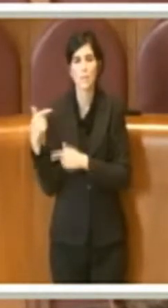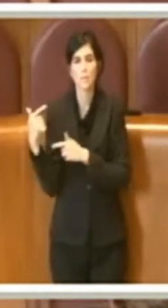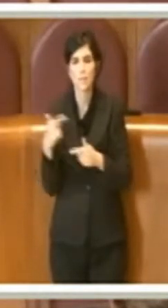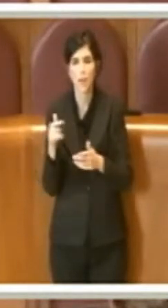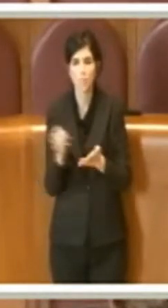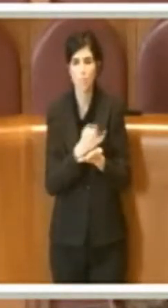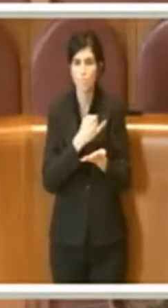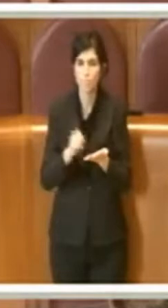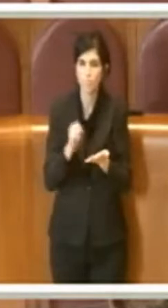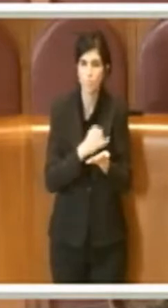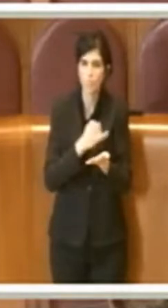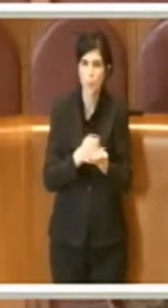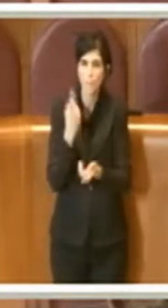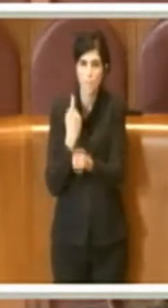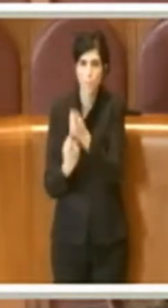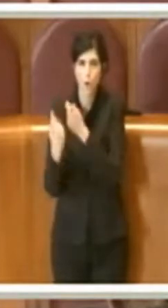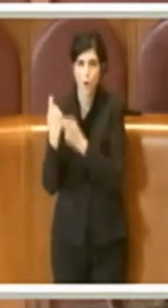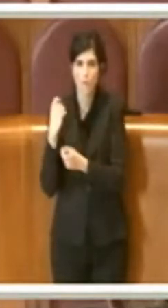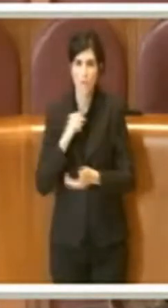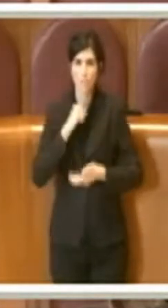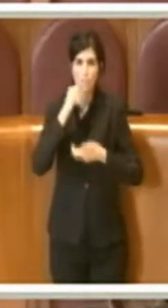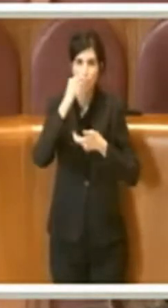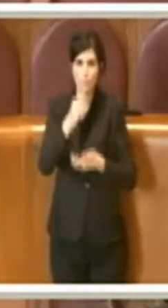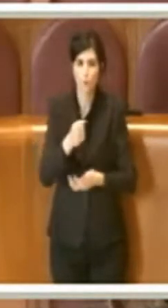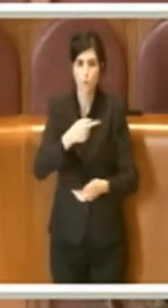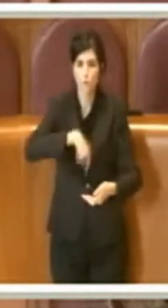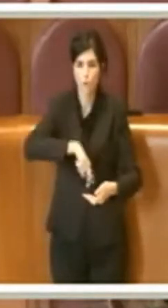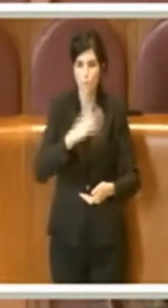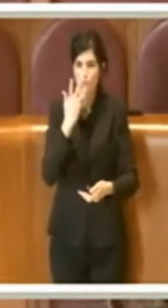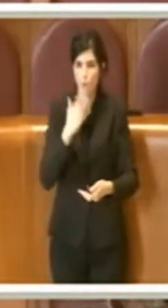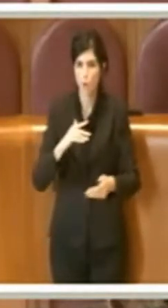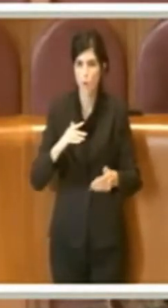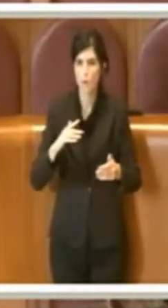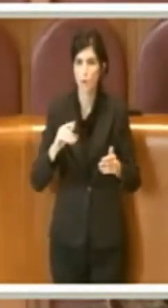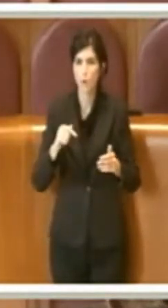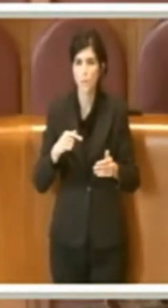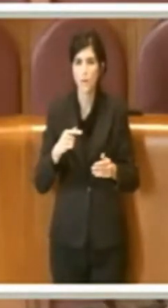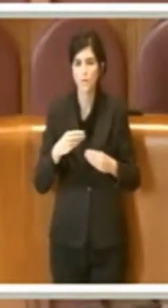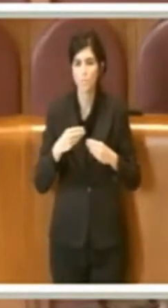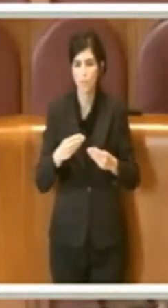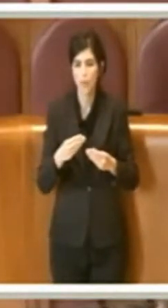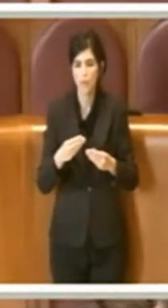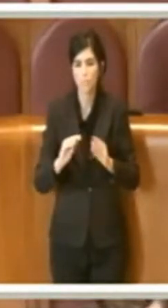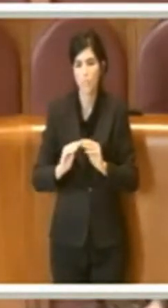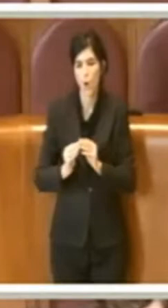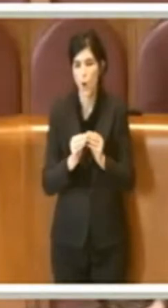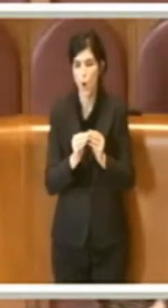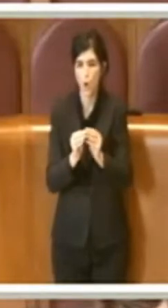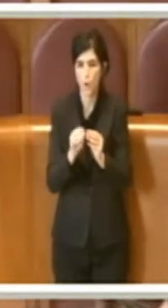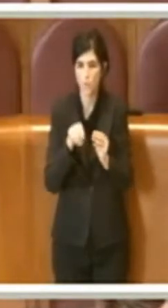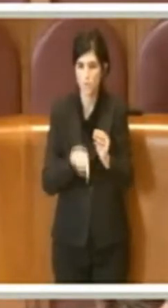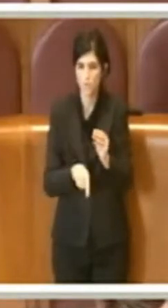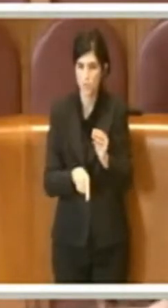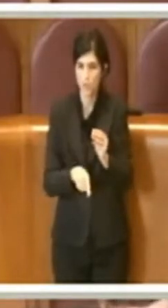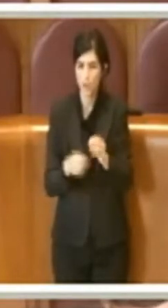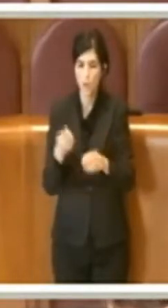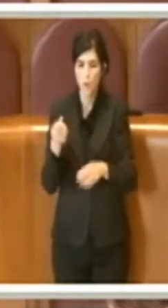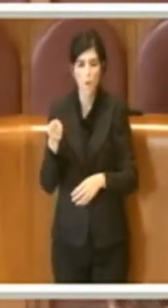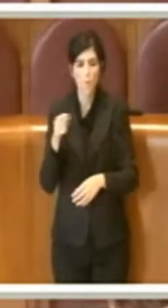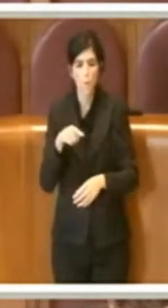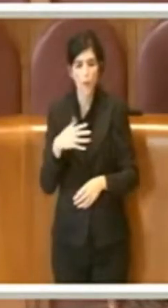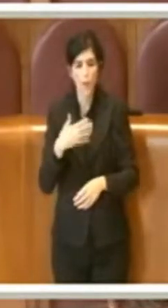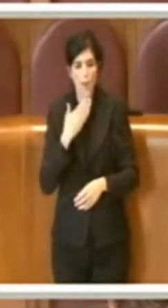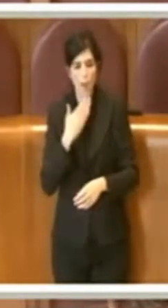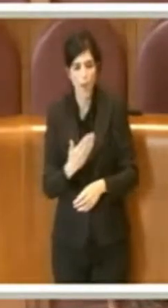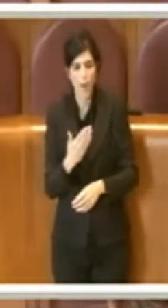provenienza esatta dei fondi che intendiamo vincolare per la realizzazione dell'opera e anche la dottoressa Boldrini della